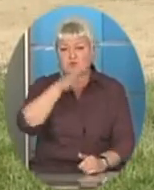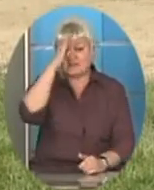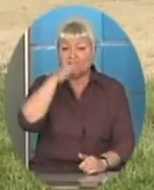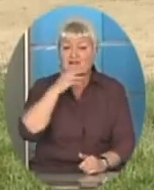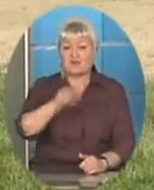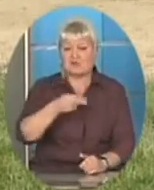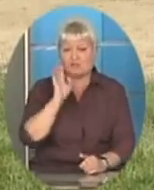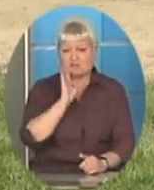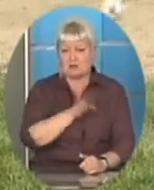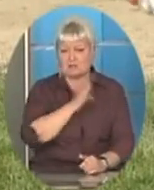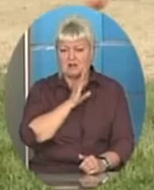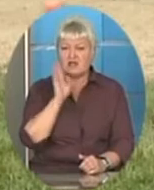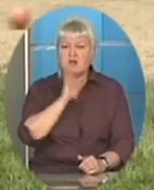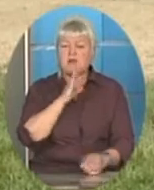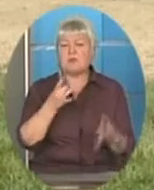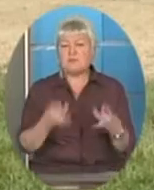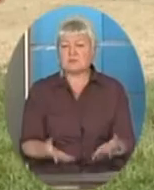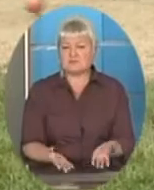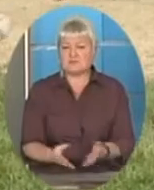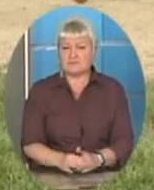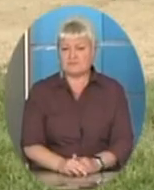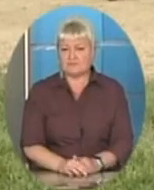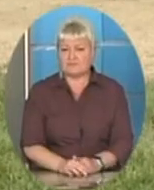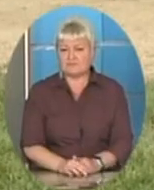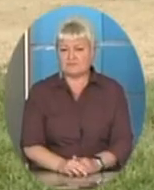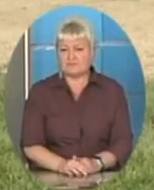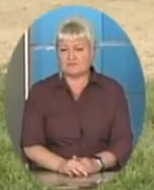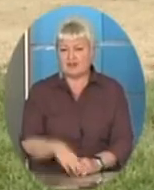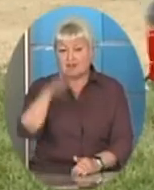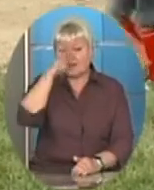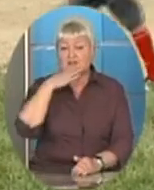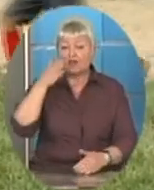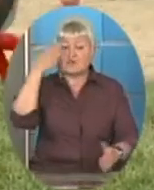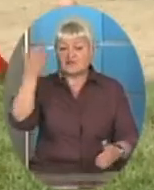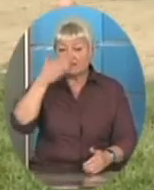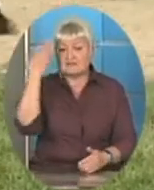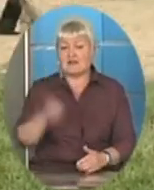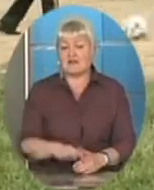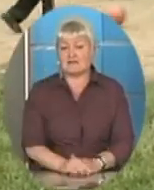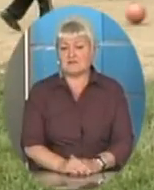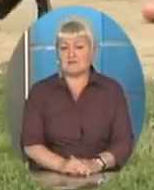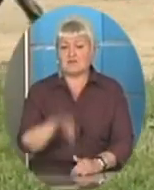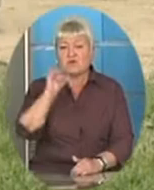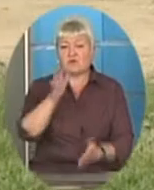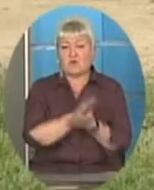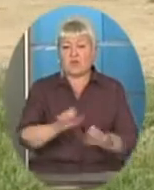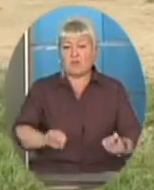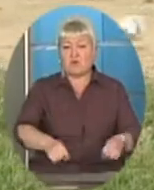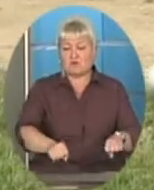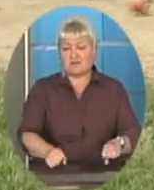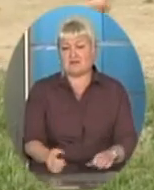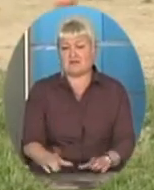мама. Мама просто... Тато веселий, катаю мене всюди. У нього є мотоцикл.